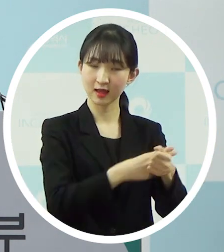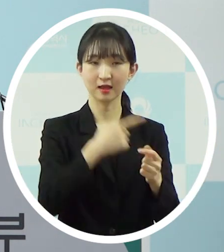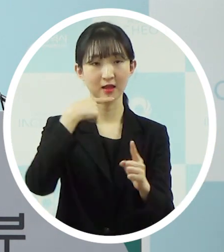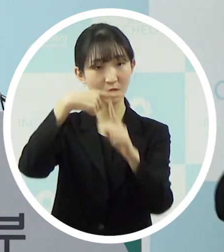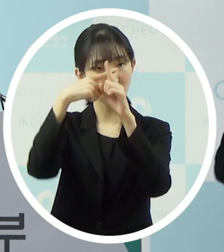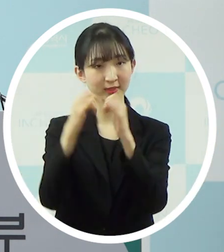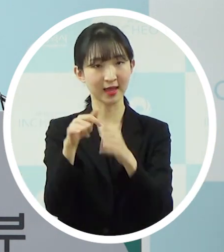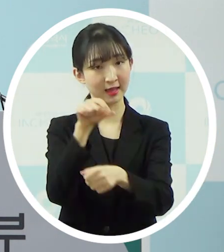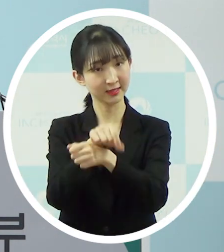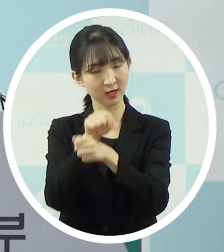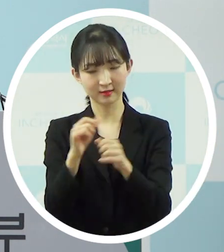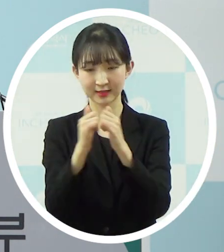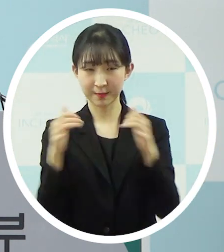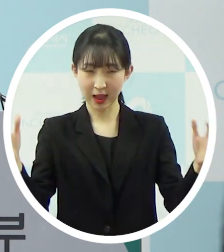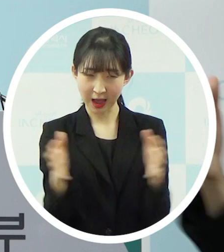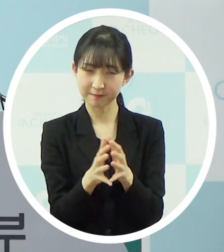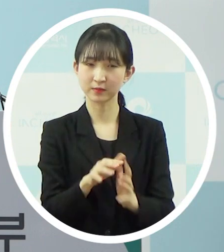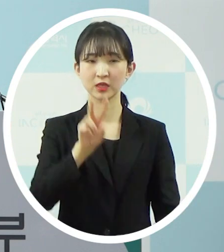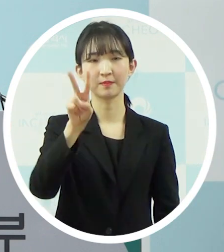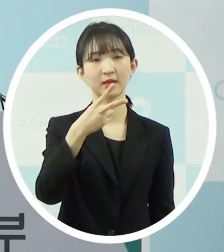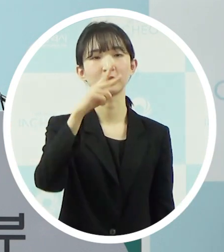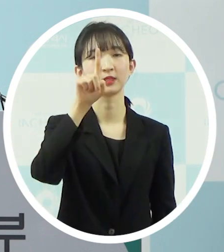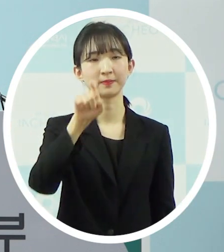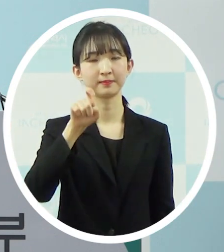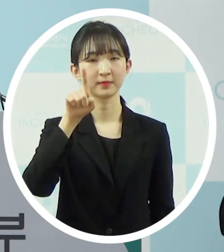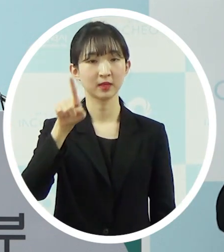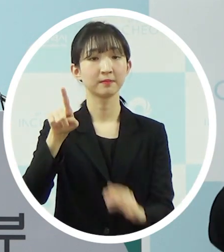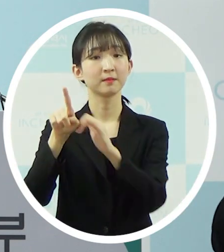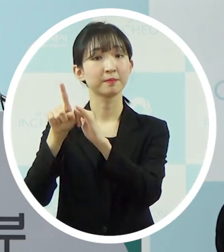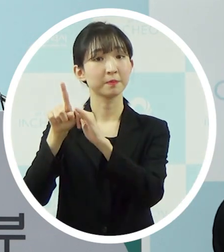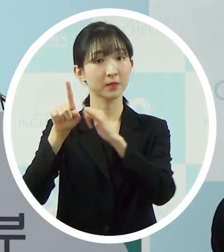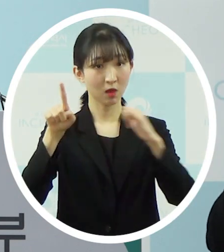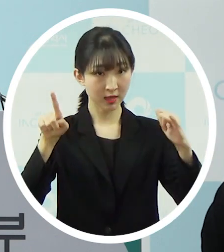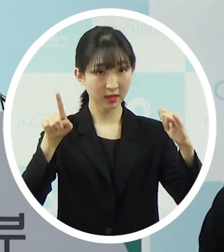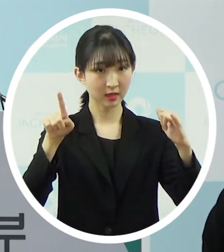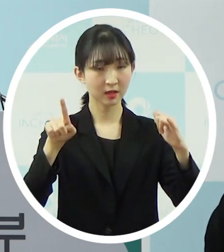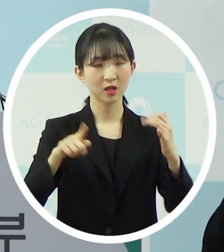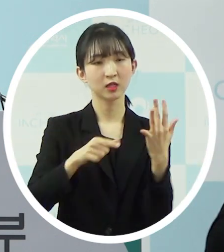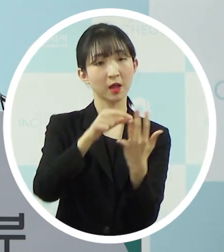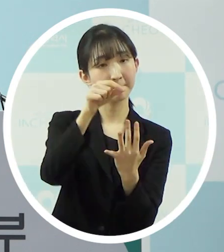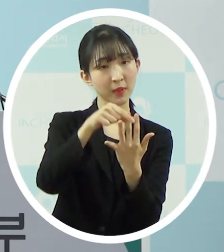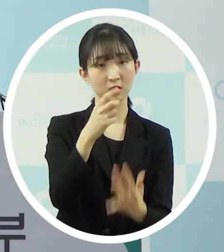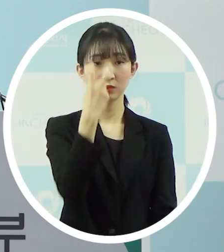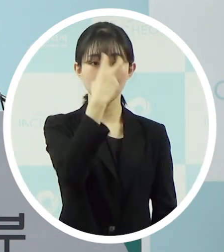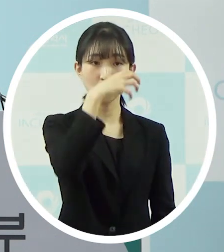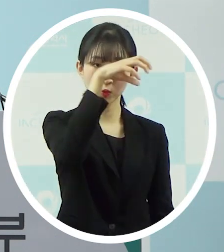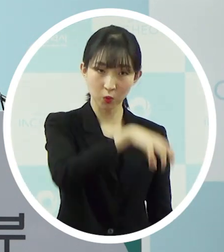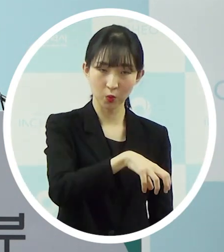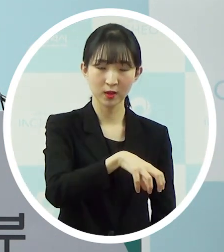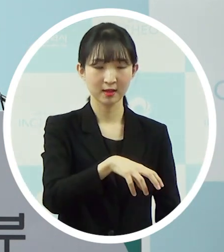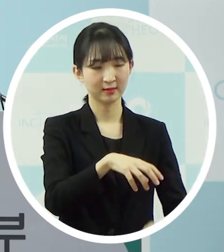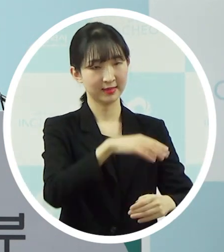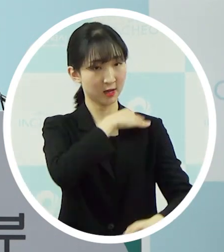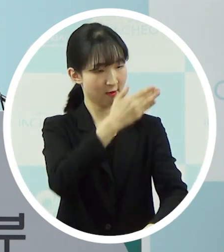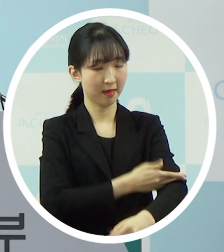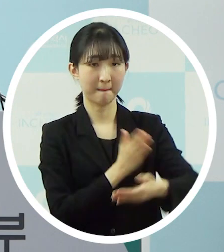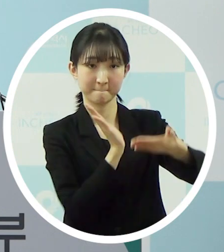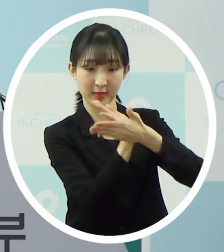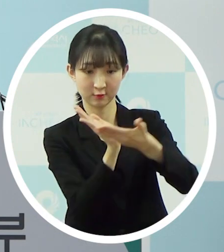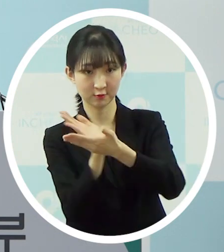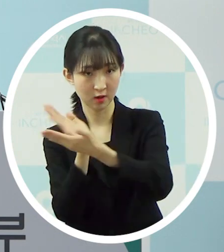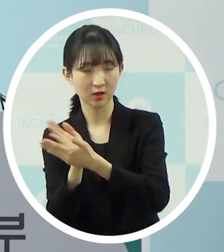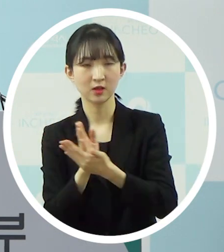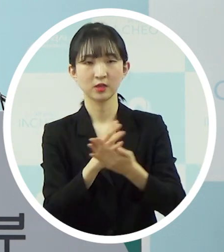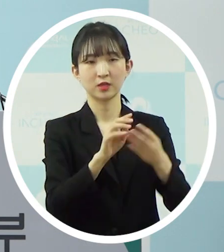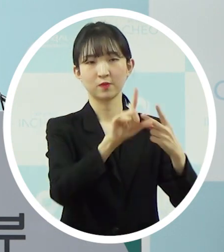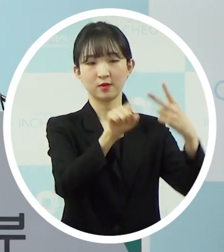행정인원 총 211명이 투입되어 선별진료소별 검체검사 수용능력에 맞춰 2월